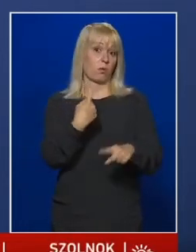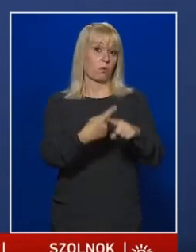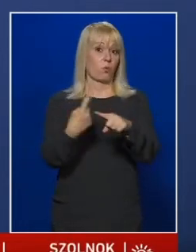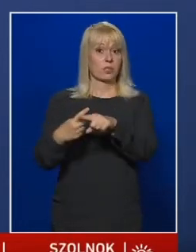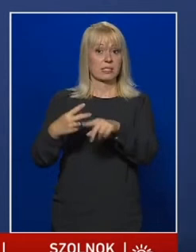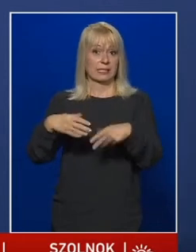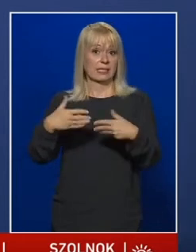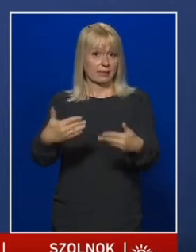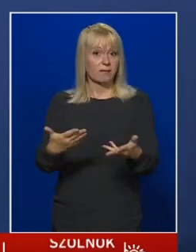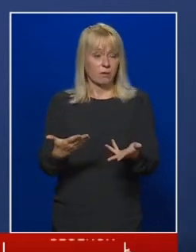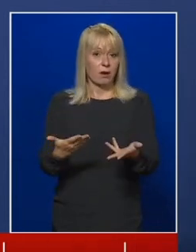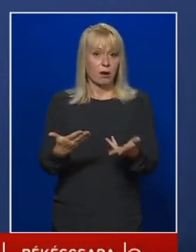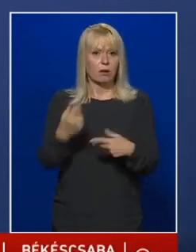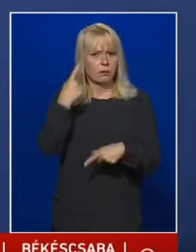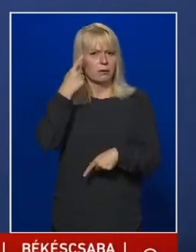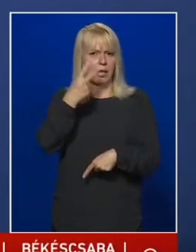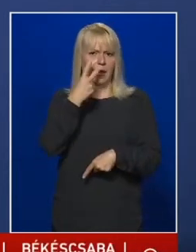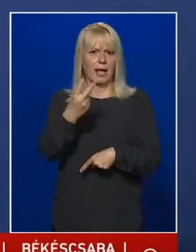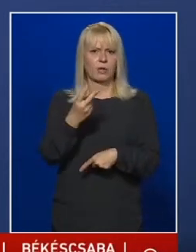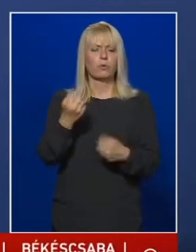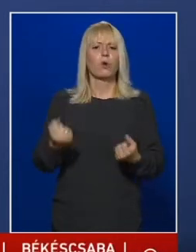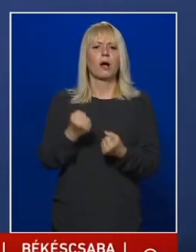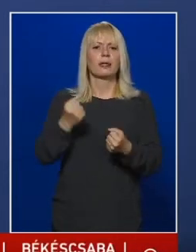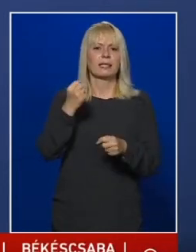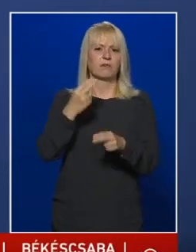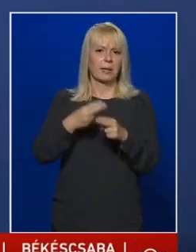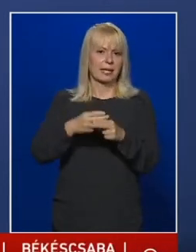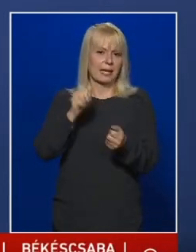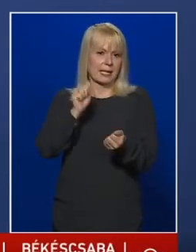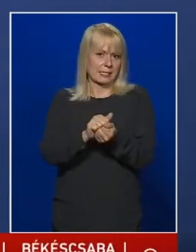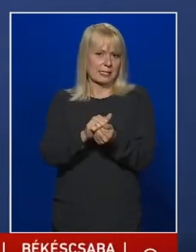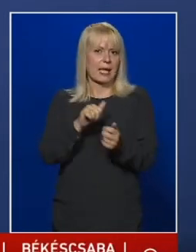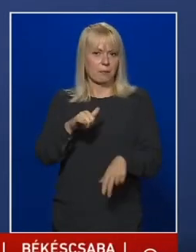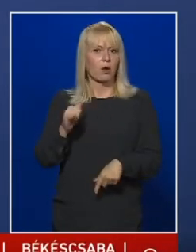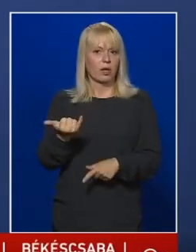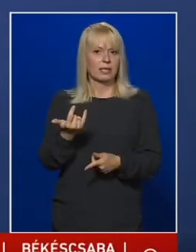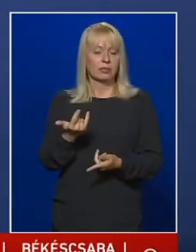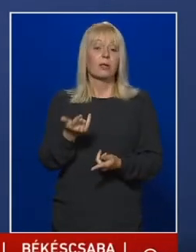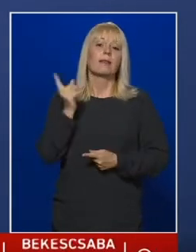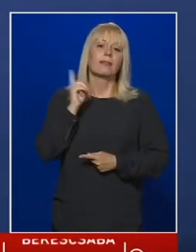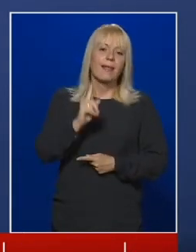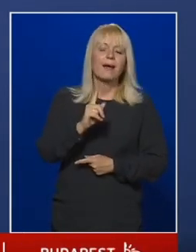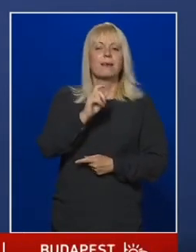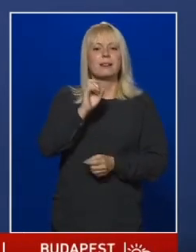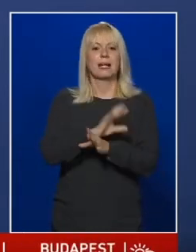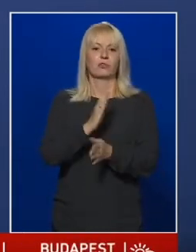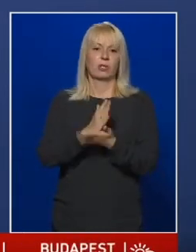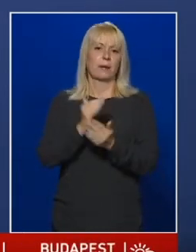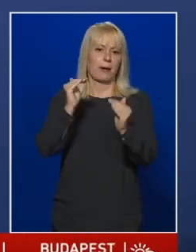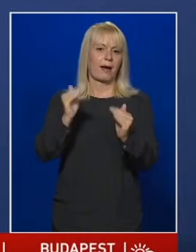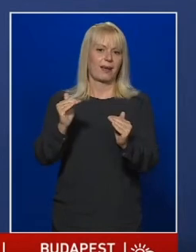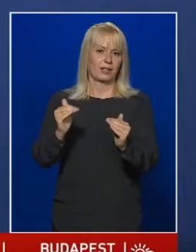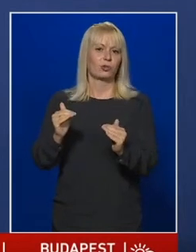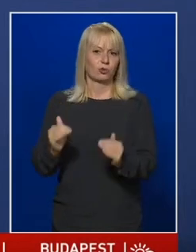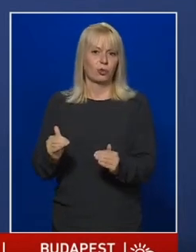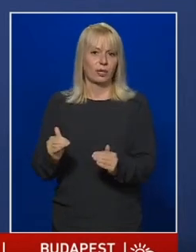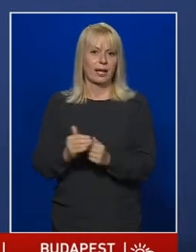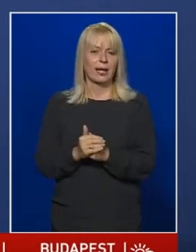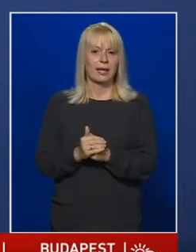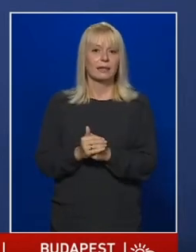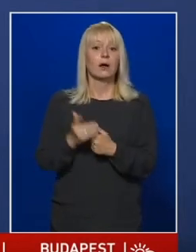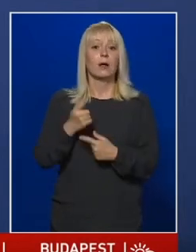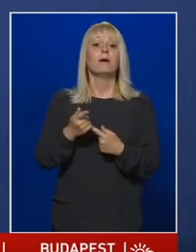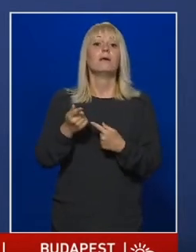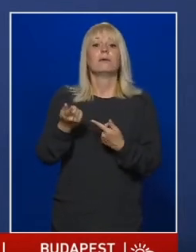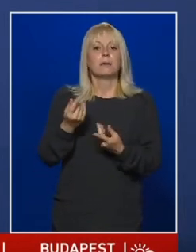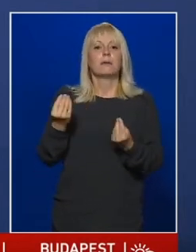láthatjuk, hogy mennyi az aktív betegeknek a száma, napról napra szerencsére csökkent, ami mellett